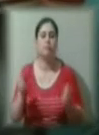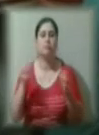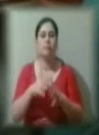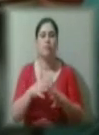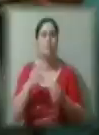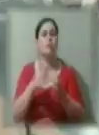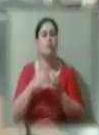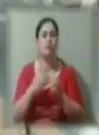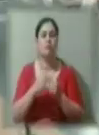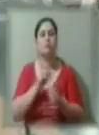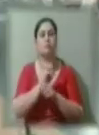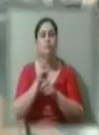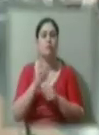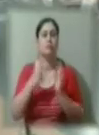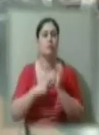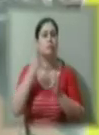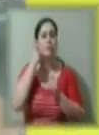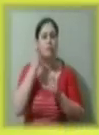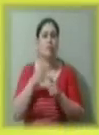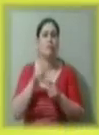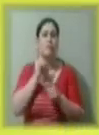шостій річниці тимчасової окупації Криму.